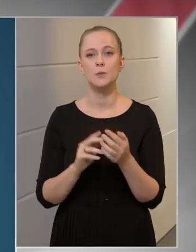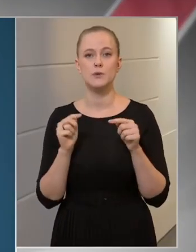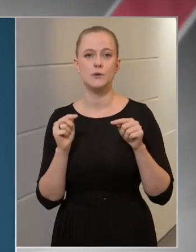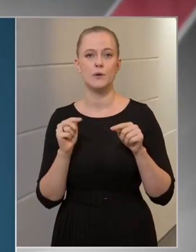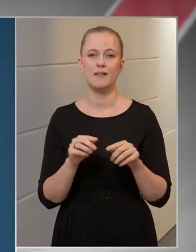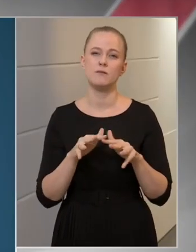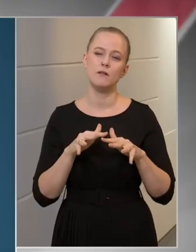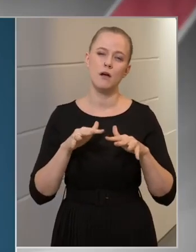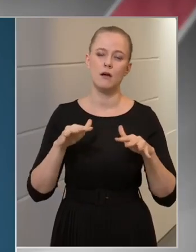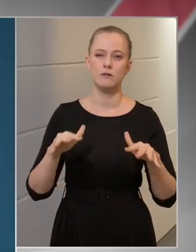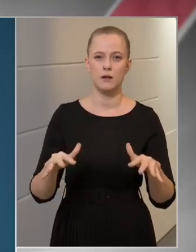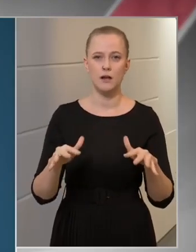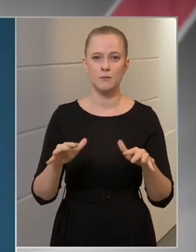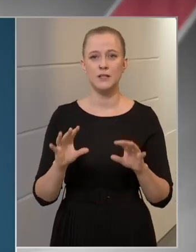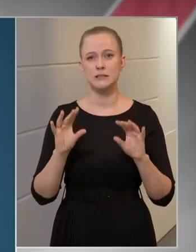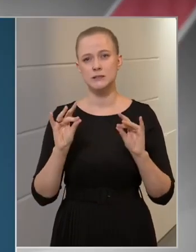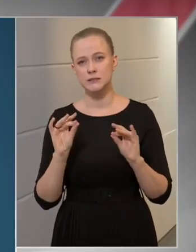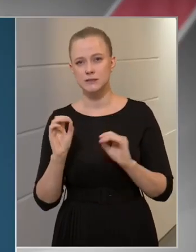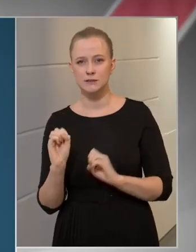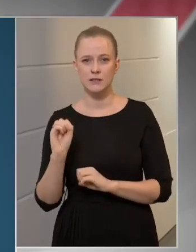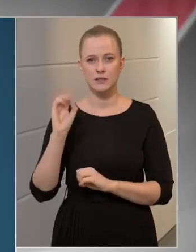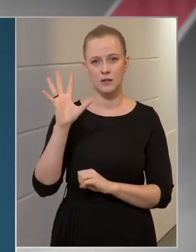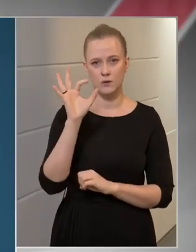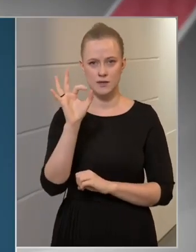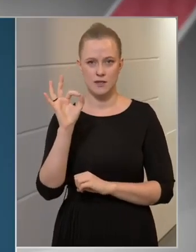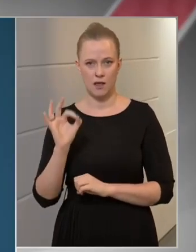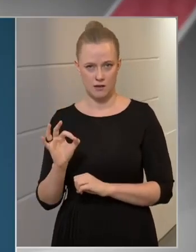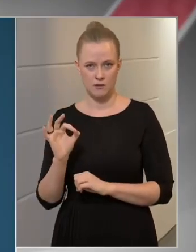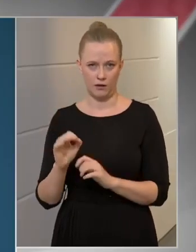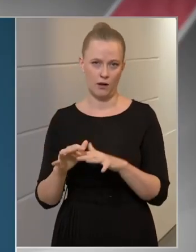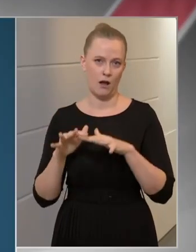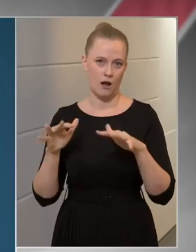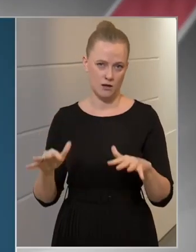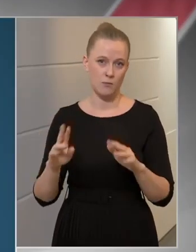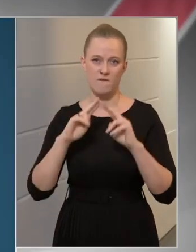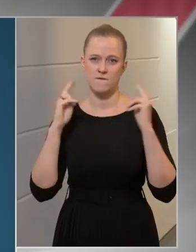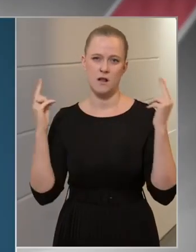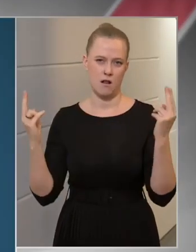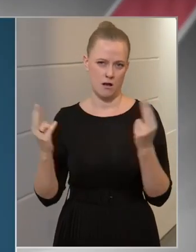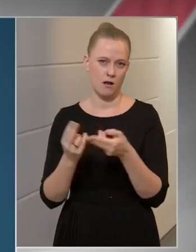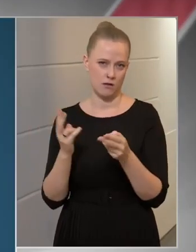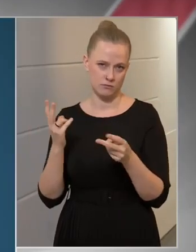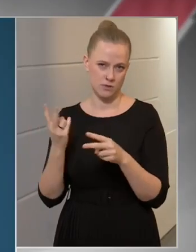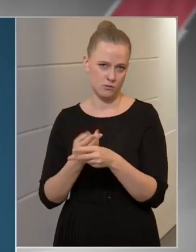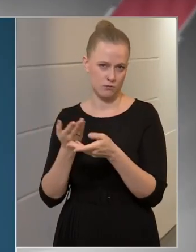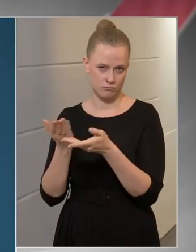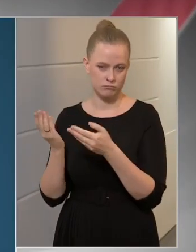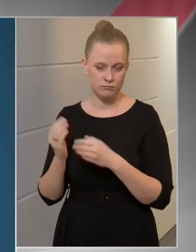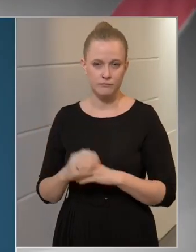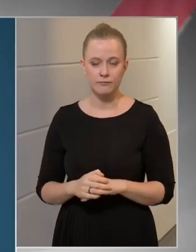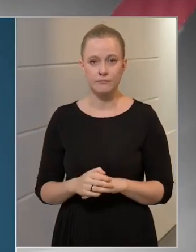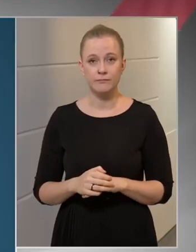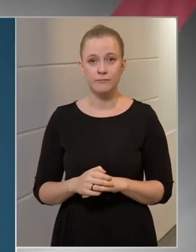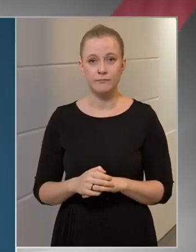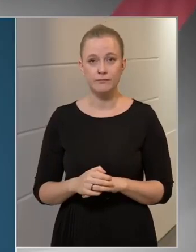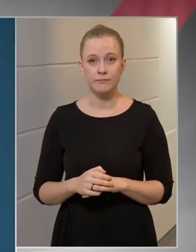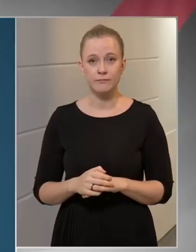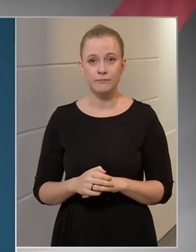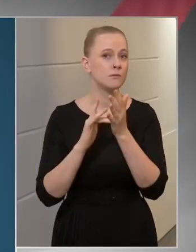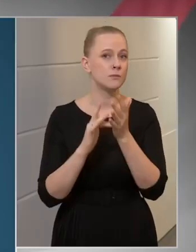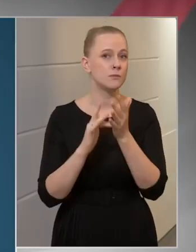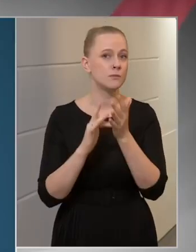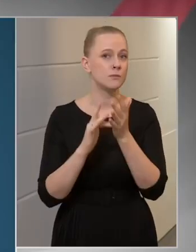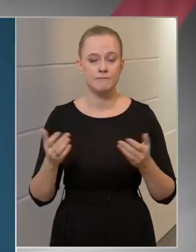általában 10-15%-ot szokott jelenteni a világban. Ez arról tanúskodik,